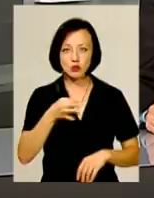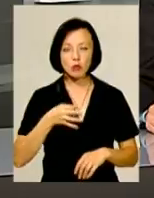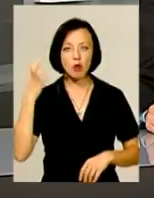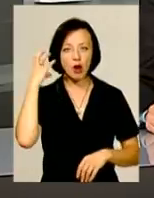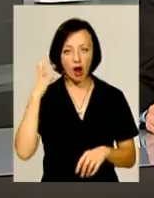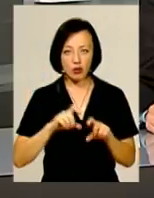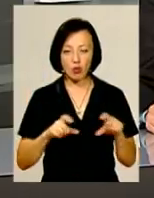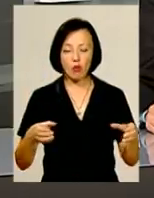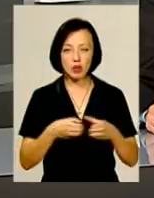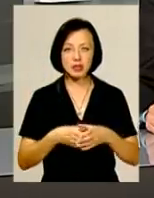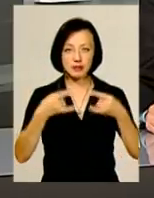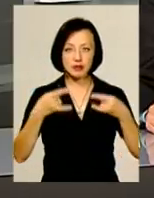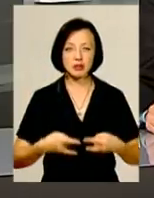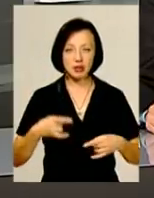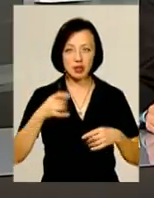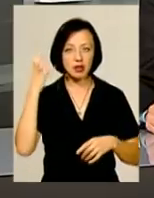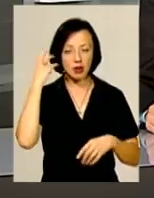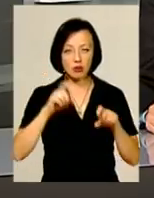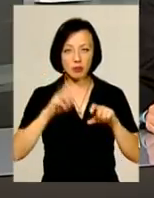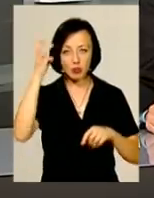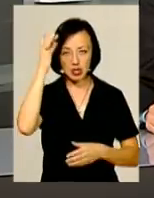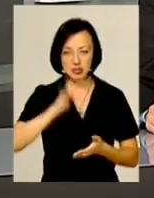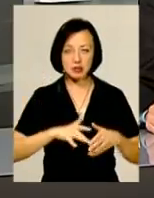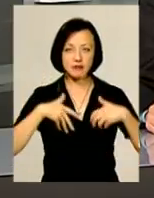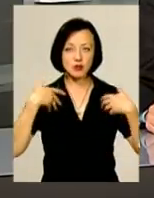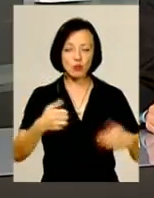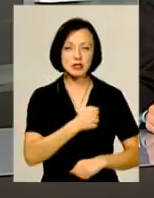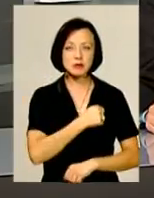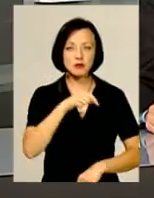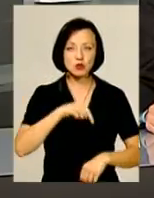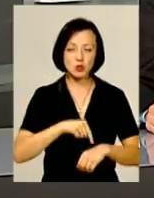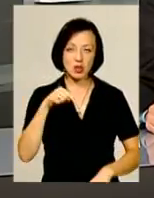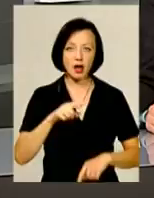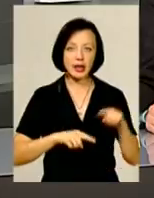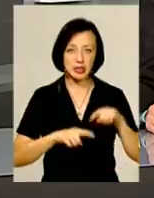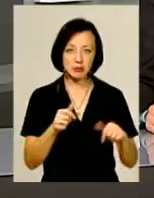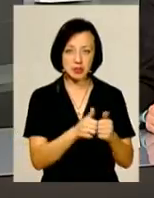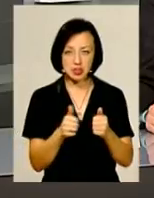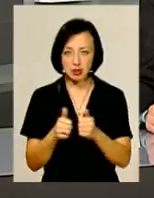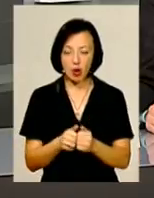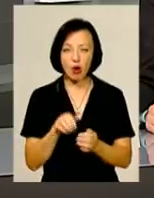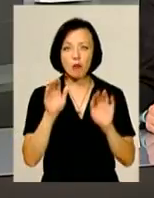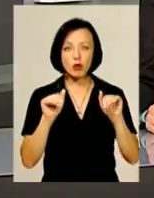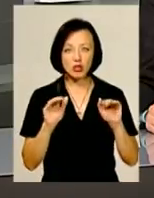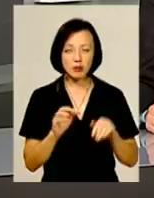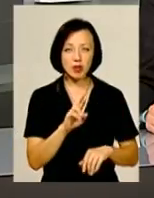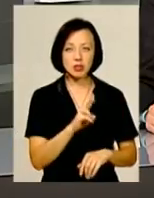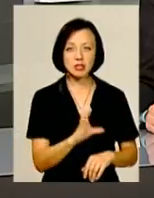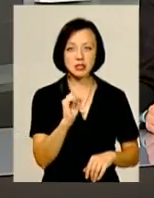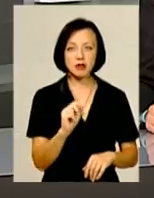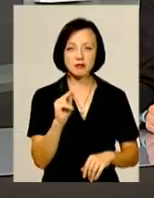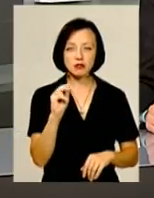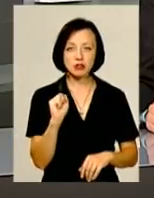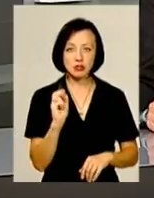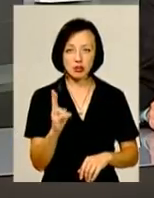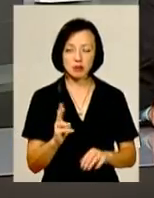радіо. Колектив телерадіокомпанії «Поділля Центр» висловлює співчуття його рідним та близьким. Прощатимуться з Ярославом Савчаком у